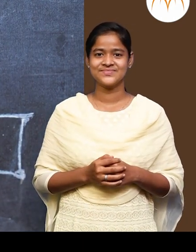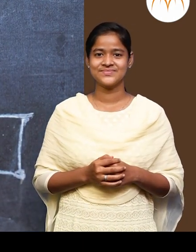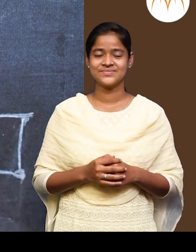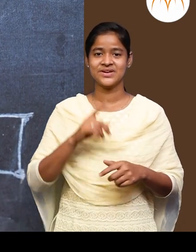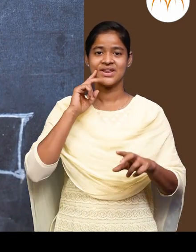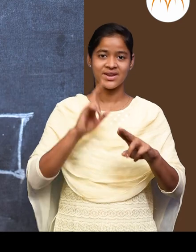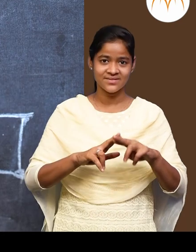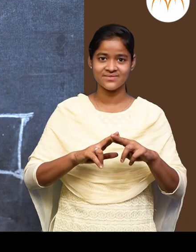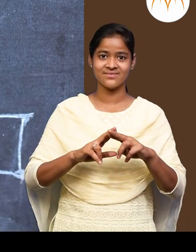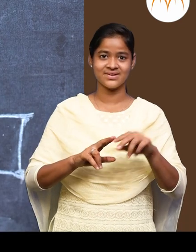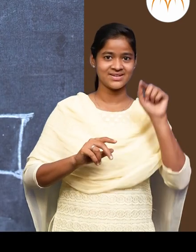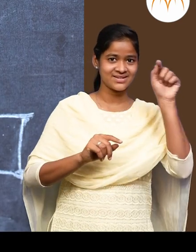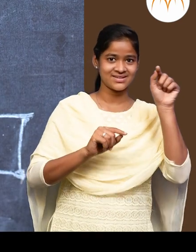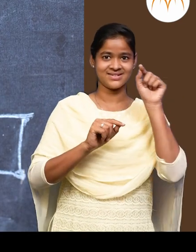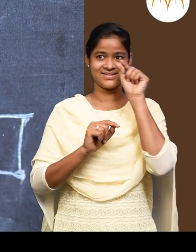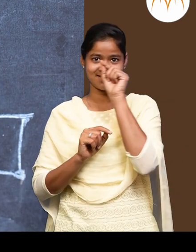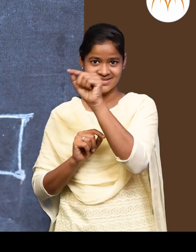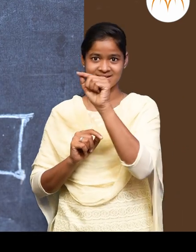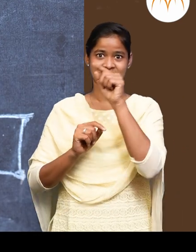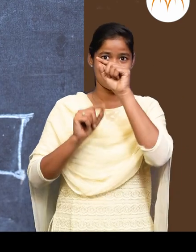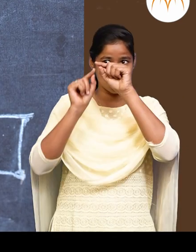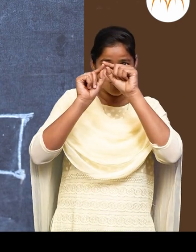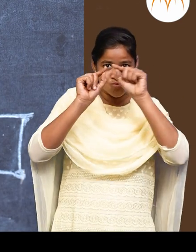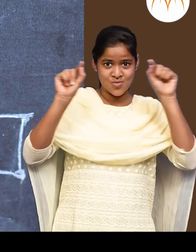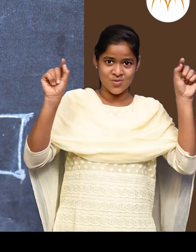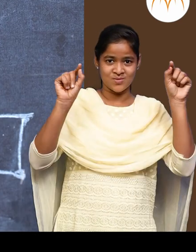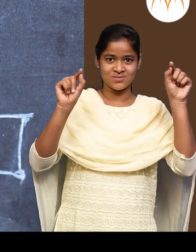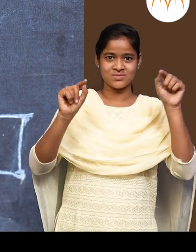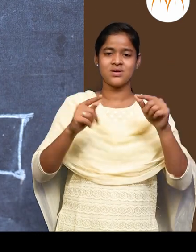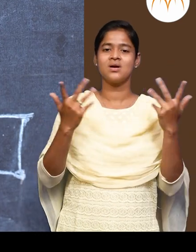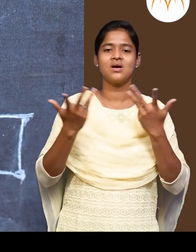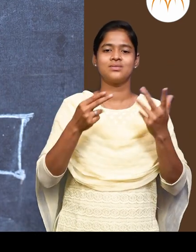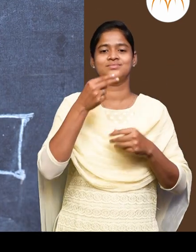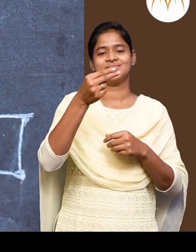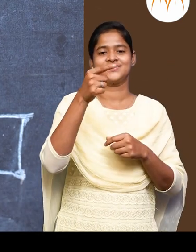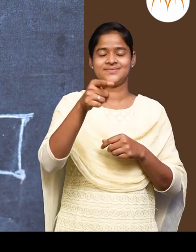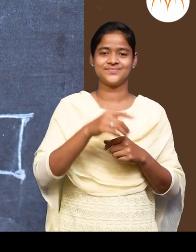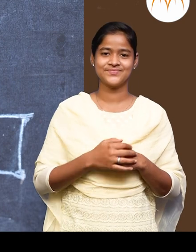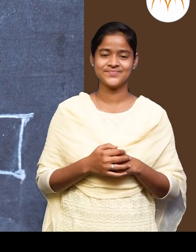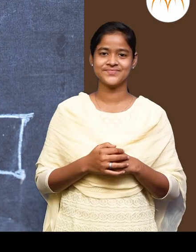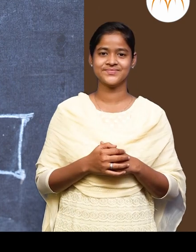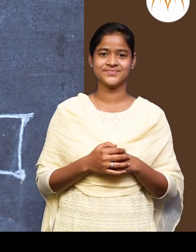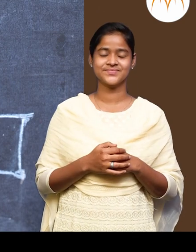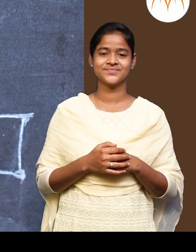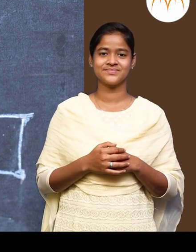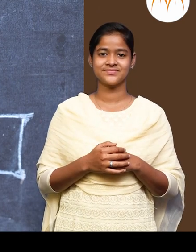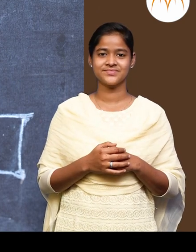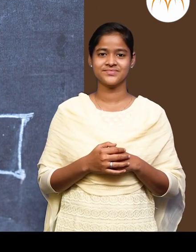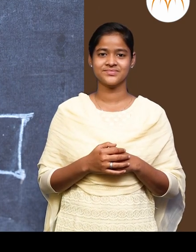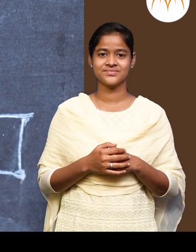वाक्डी रेशा आणि आता हे अपन जर आसे जोडले तो हैला मंटात सररेशा